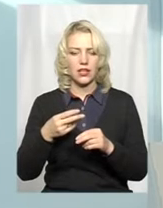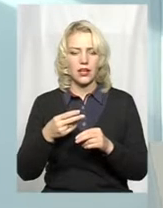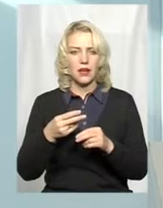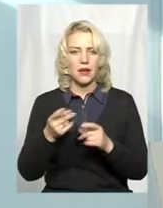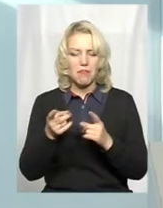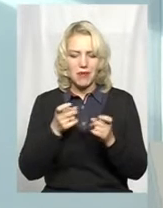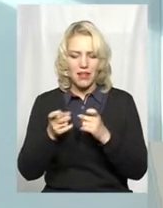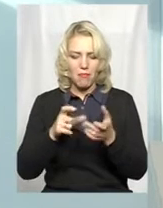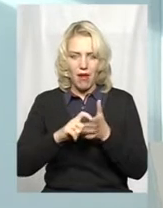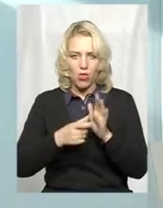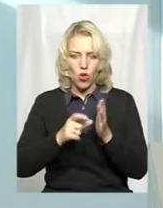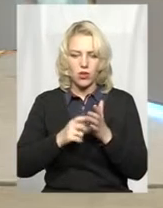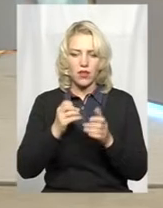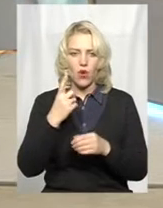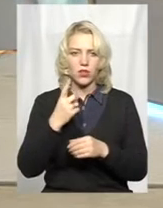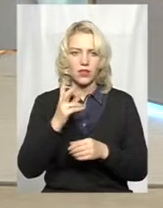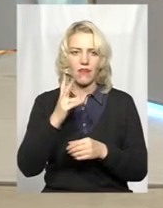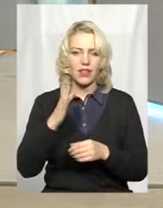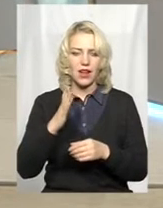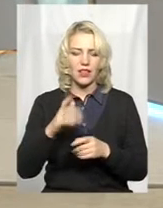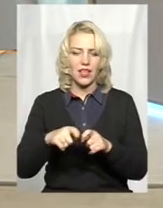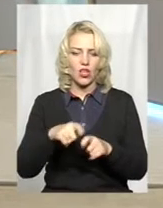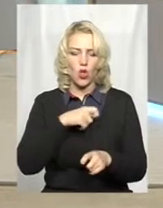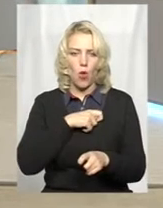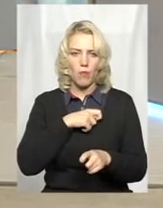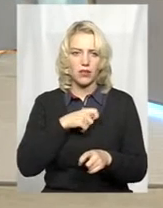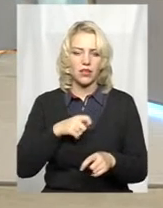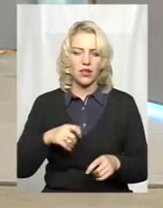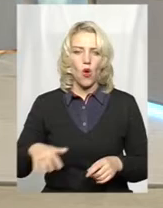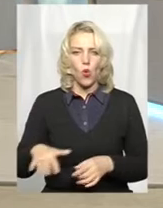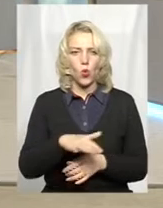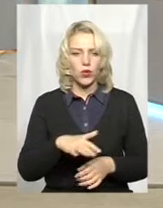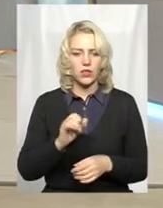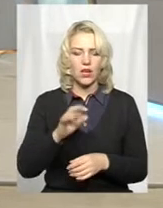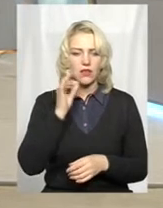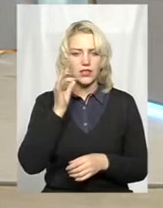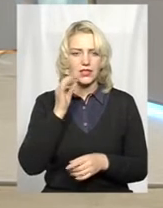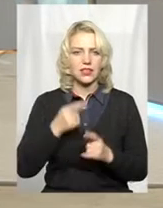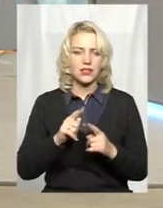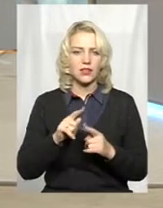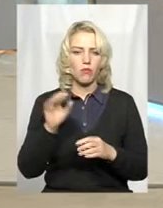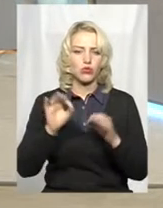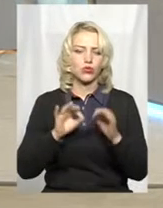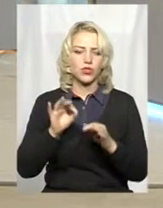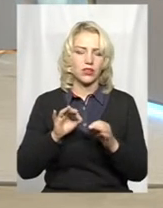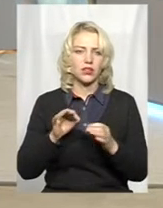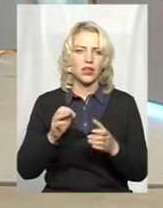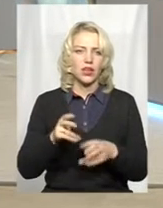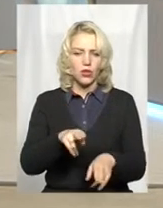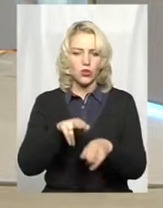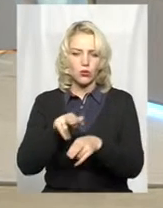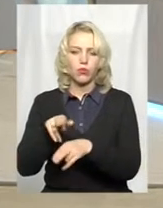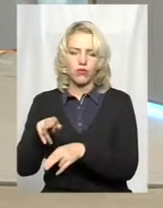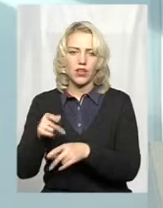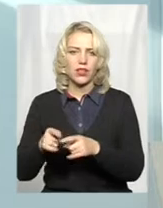у гідь. Що стосується лисиців, то брався певний процент добування від тої кількості, яка є